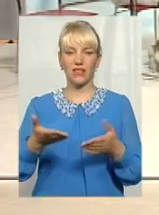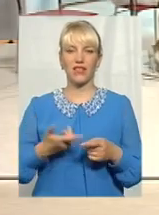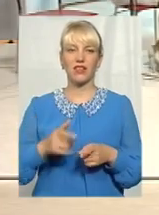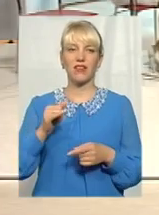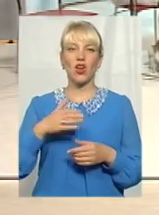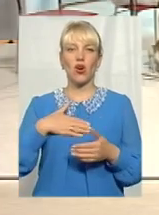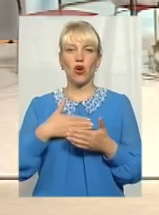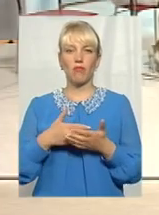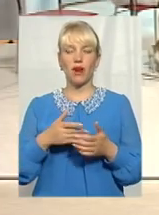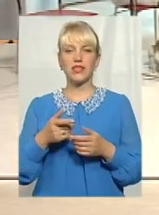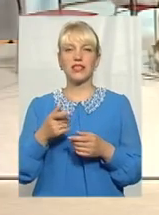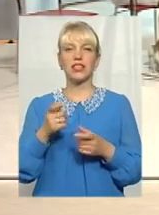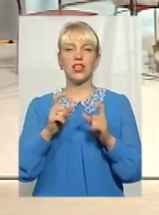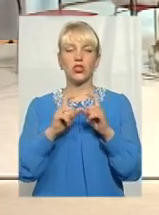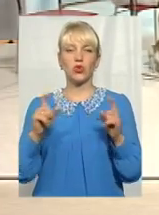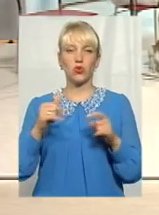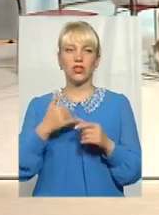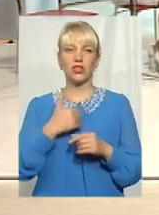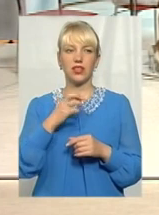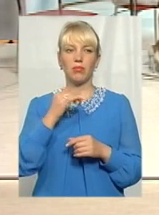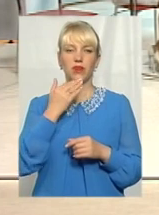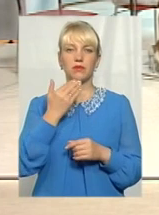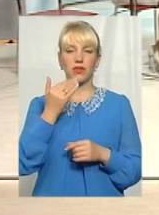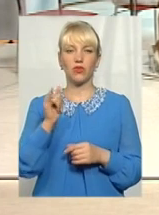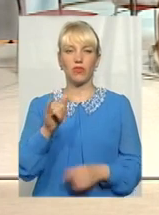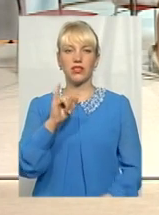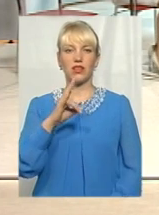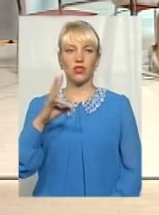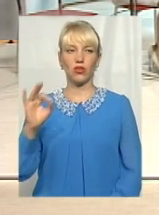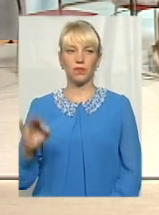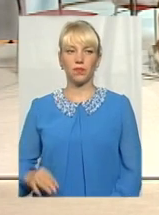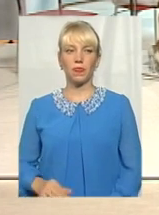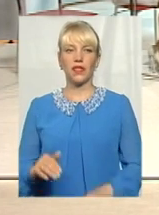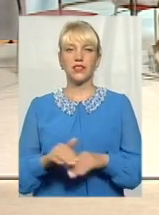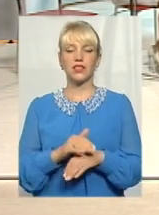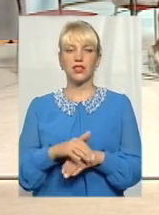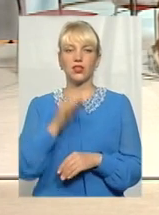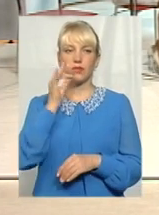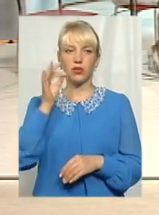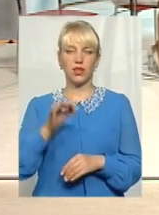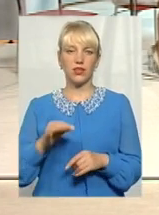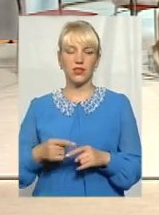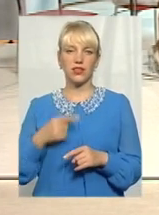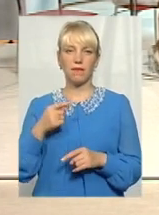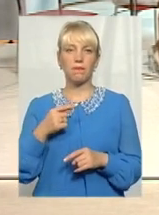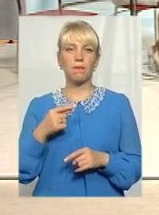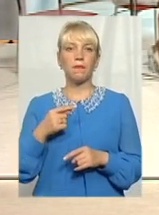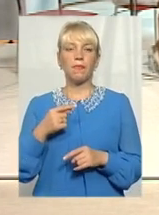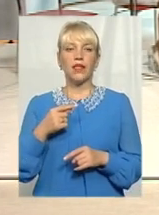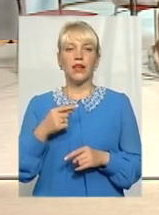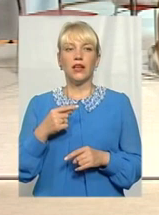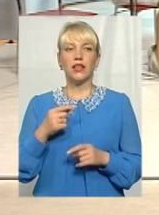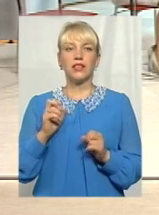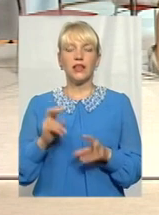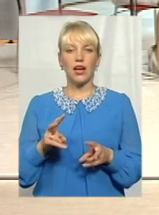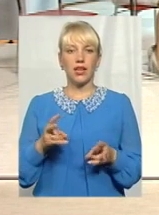перше питання хотіла би пані Інну адресувати вам. Скажіть, будь ласка, сьогодні є чіткі умови, як має